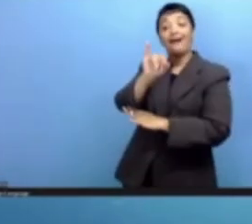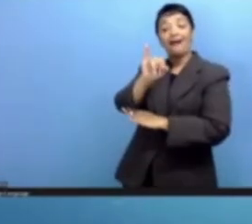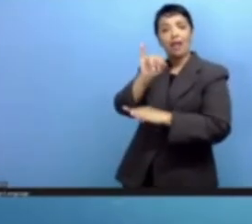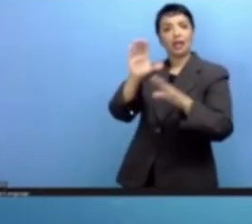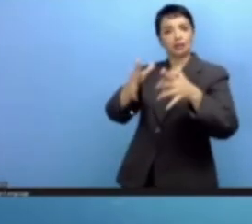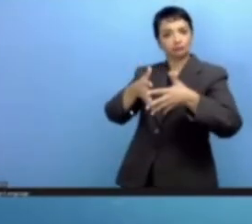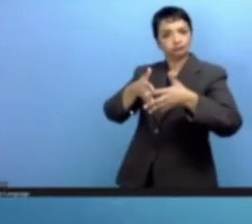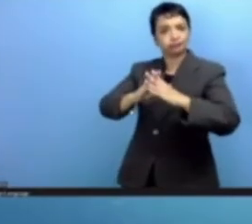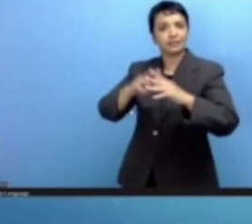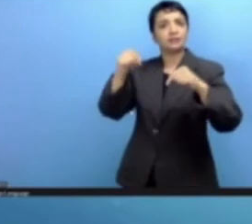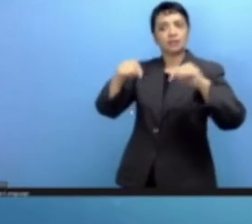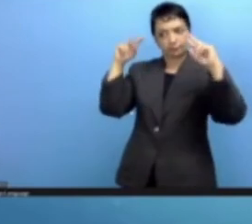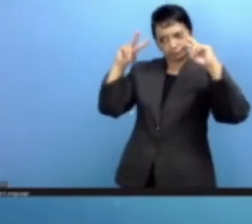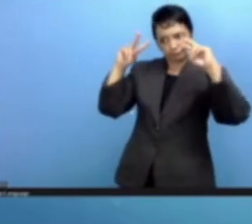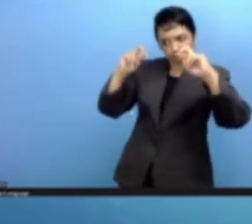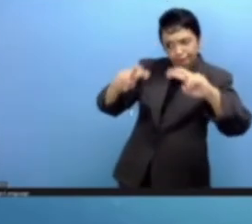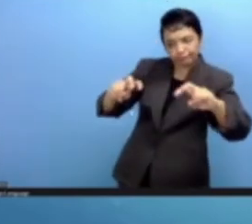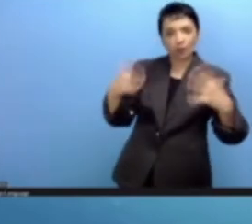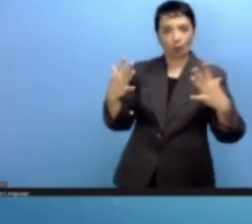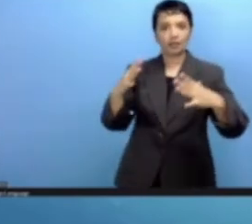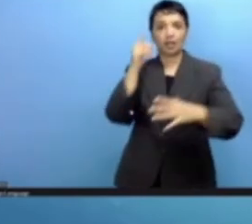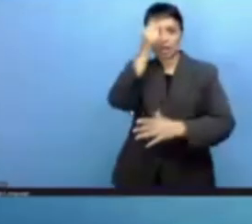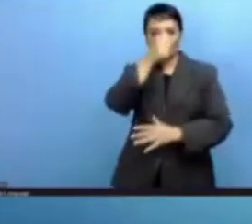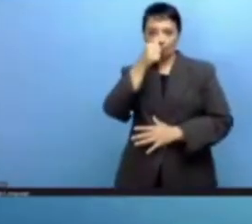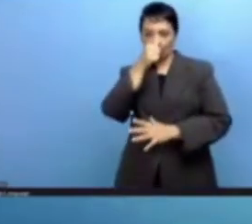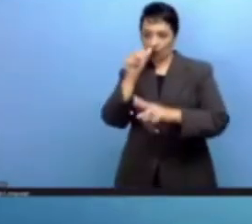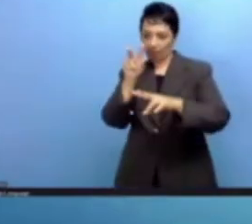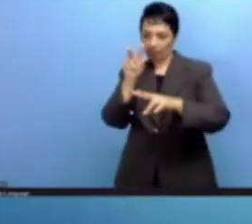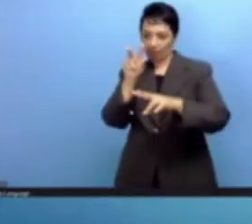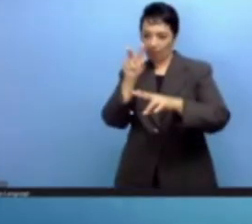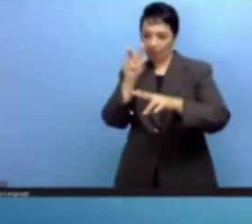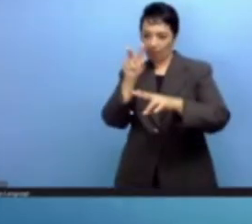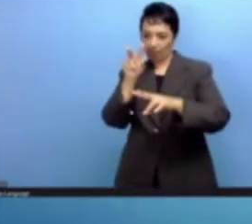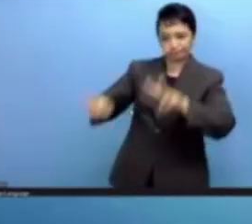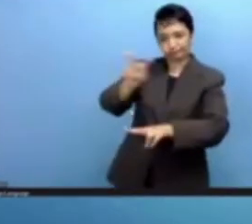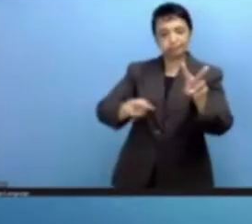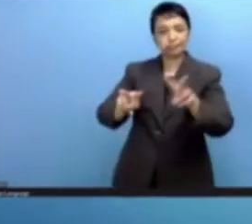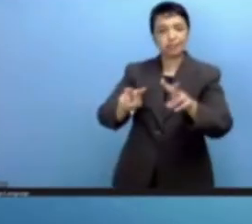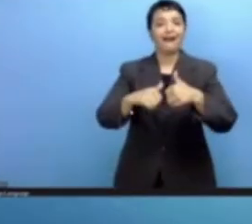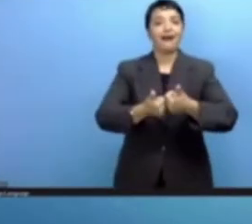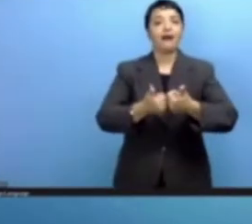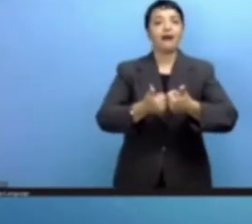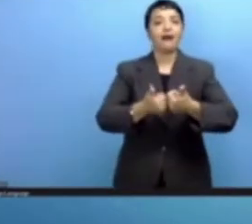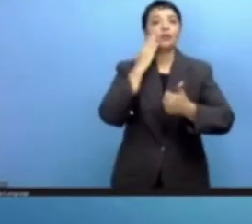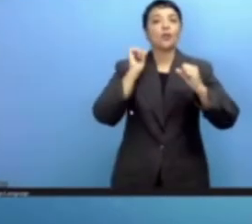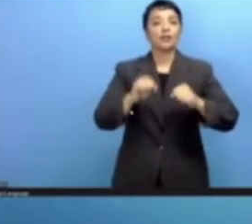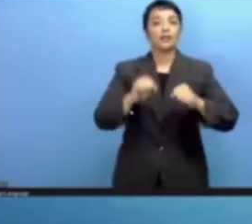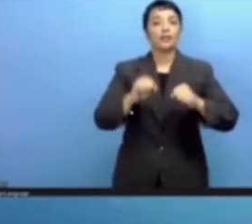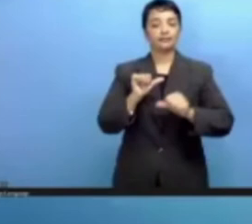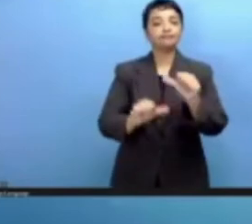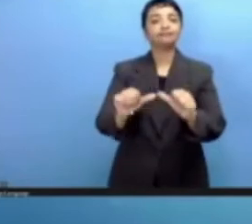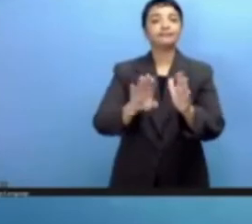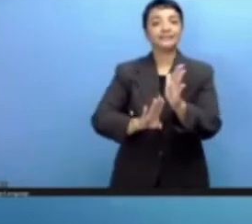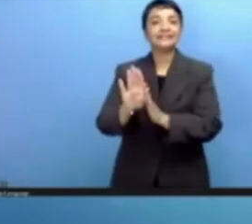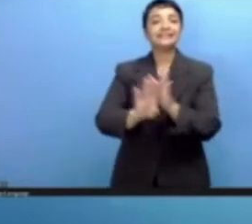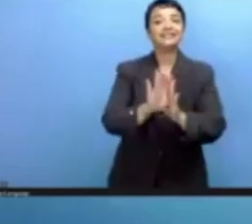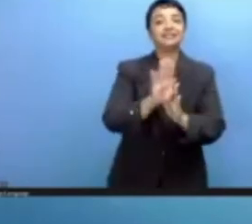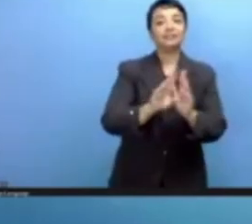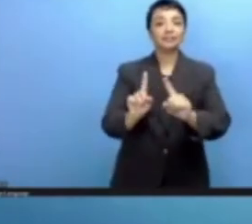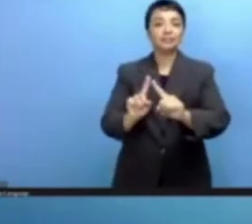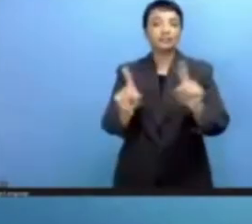مخصصة للمصالح الوطنية لأثيوبيا والتنافسية وذلك من خلال